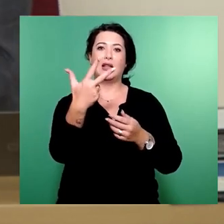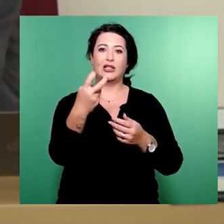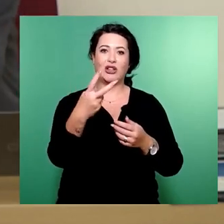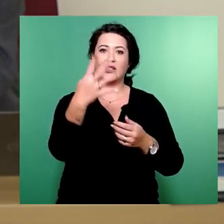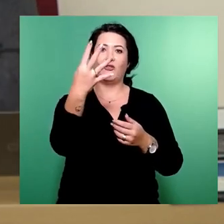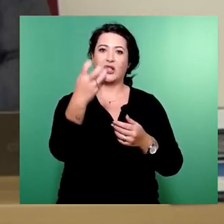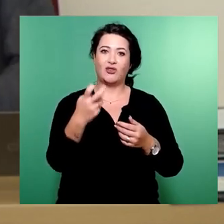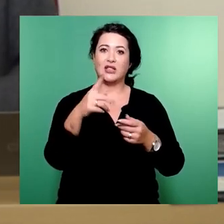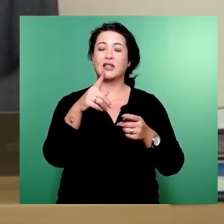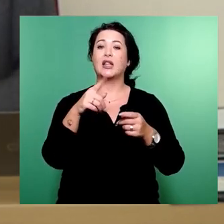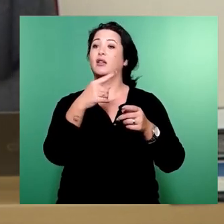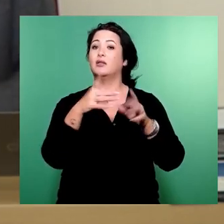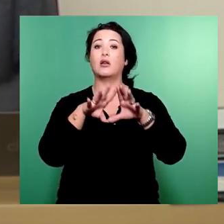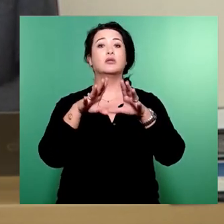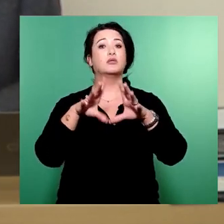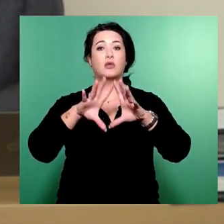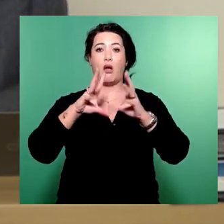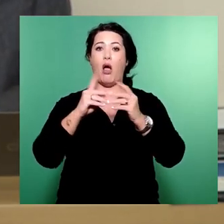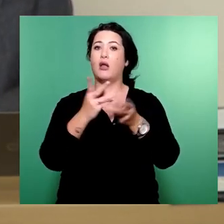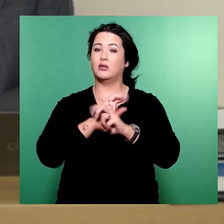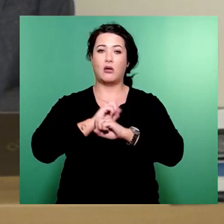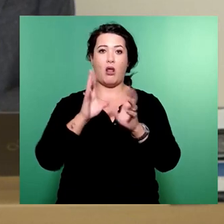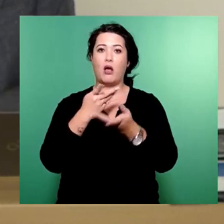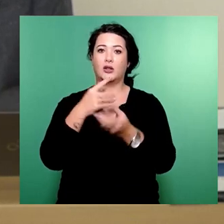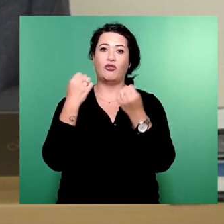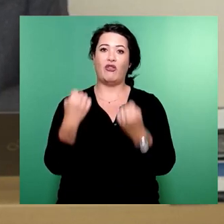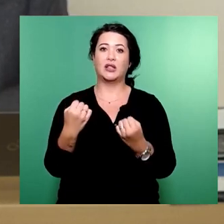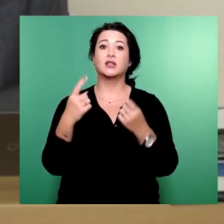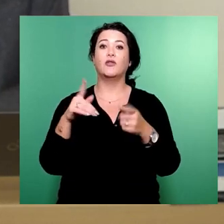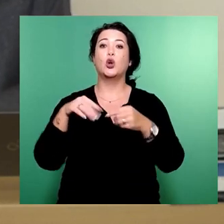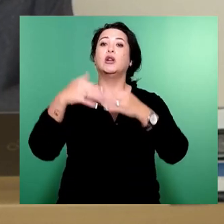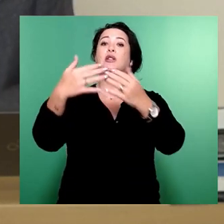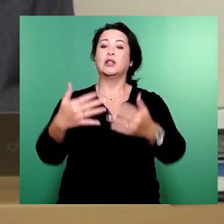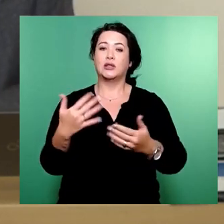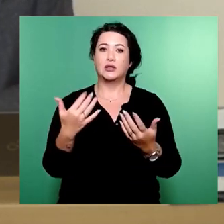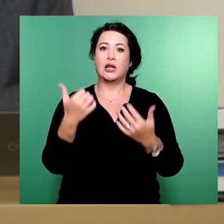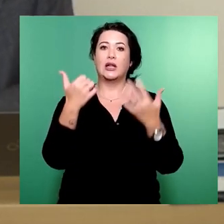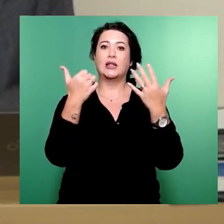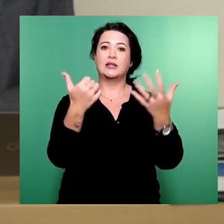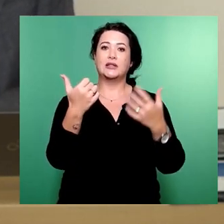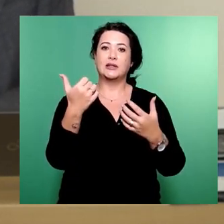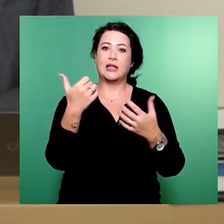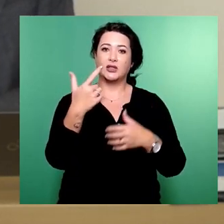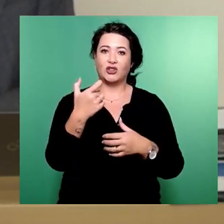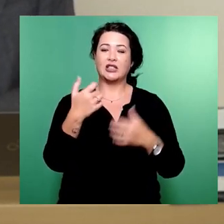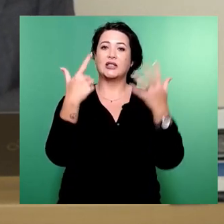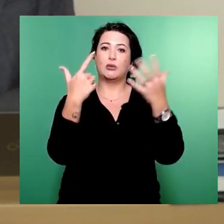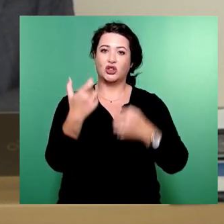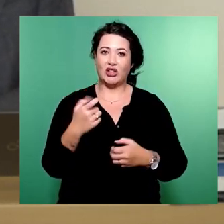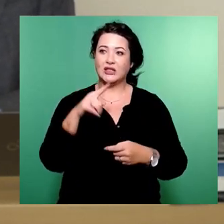klargestellt ist. Für die Mittelfristplanung 25, 26 und 27 lässt der interfraktionelle